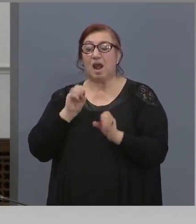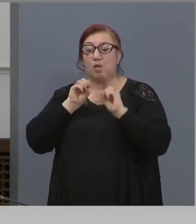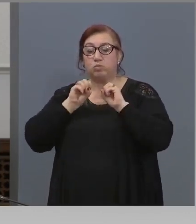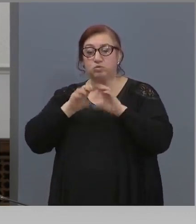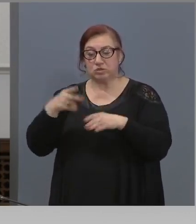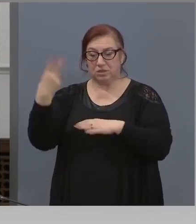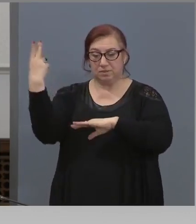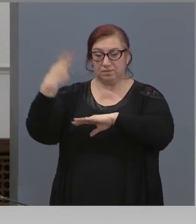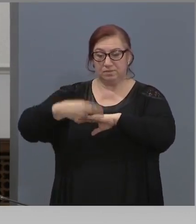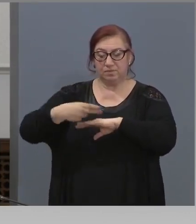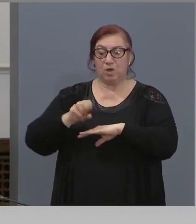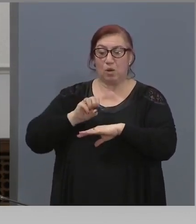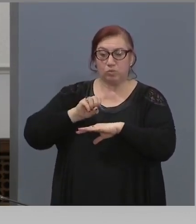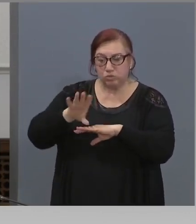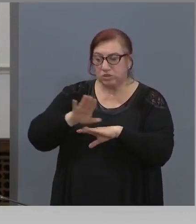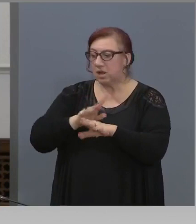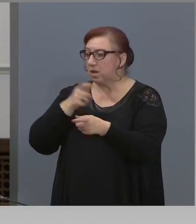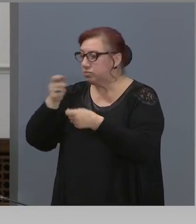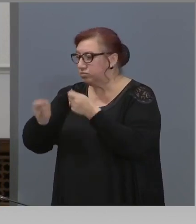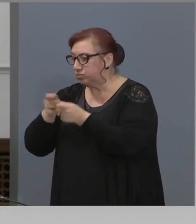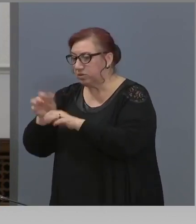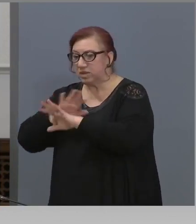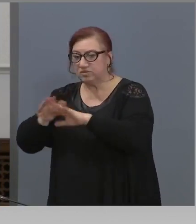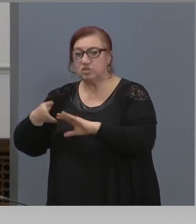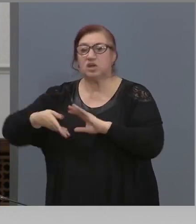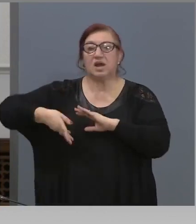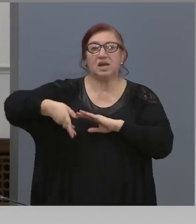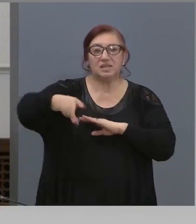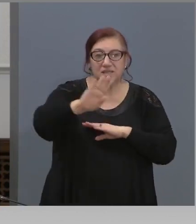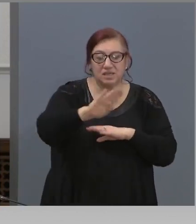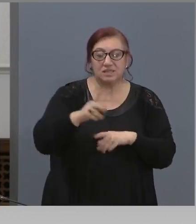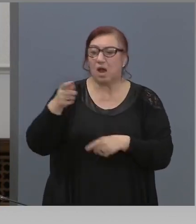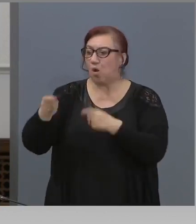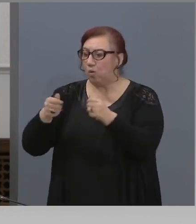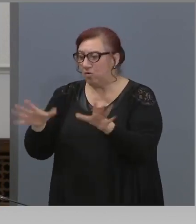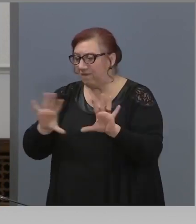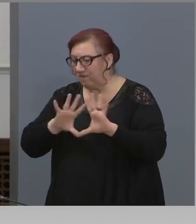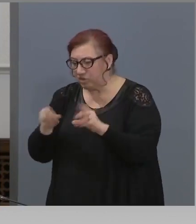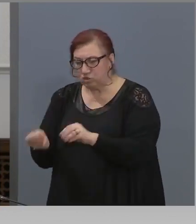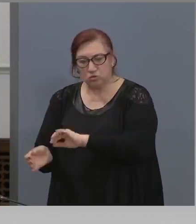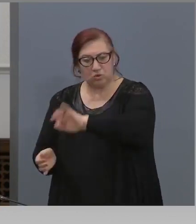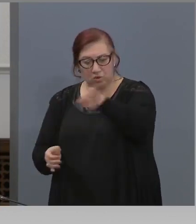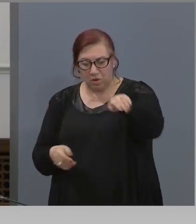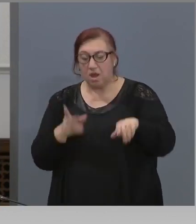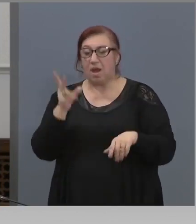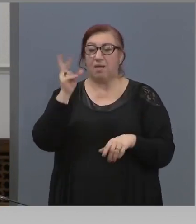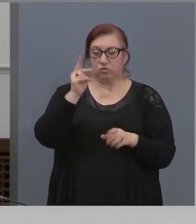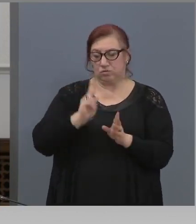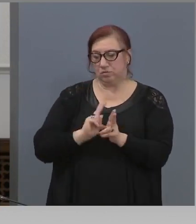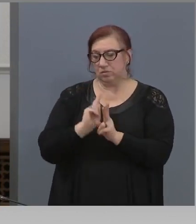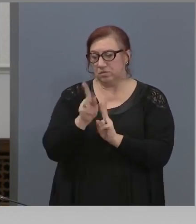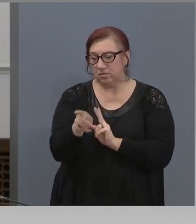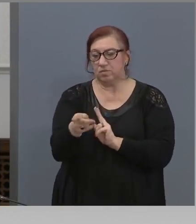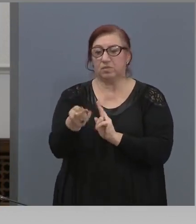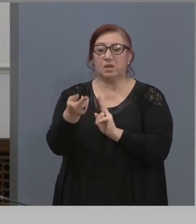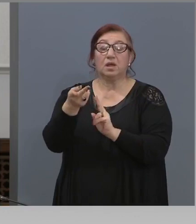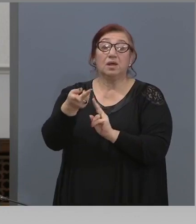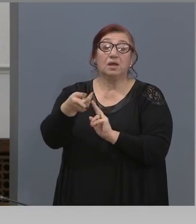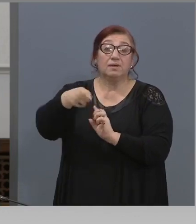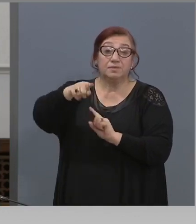ще влизат по толкова хора, колкото могат да отидат на сергиите, като си напазаруват, ще излезат, ще влезат други. Вижте,